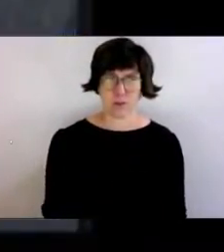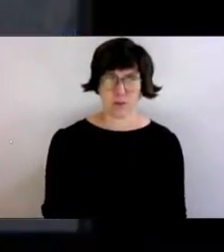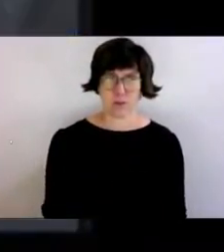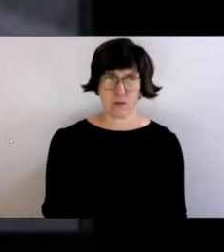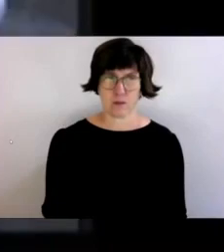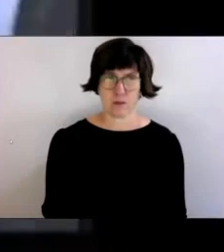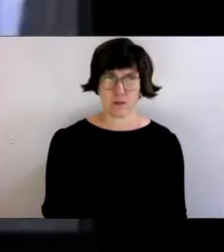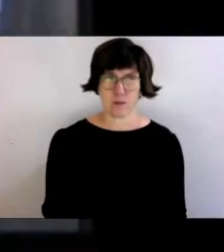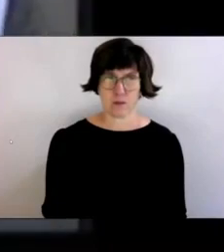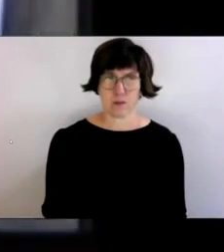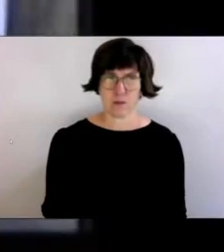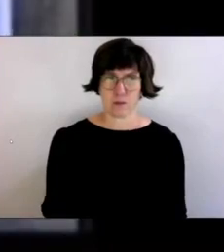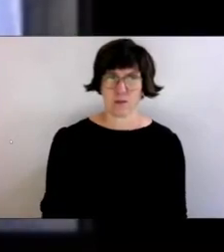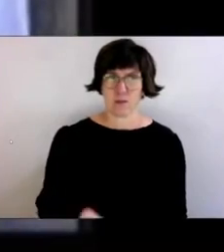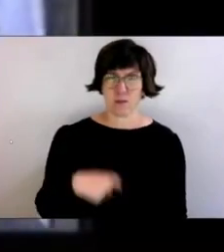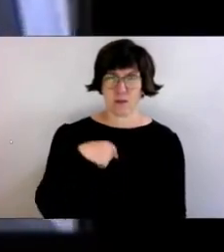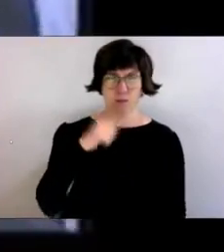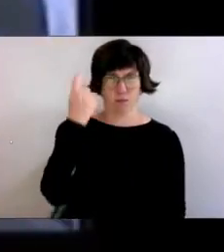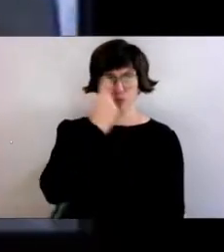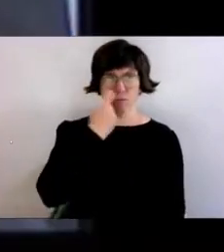Man kann nicht drüber reichen.